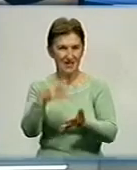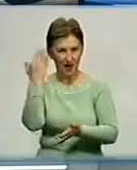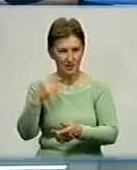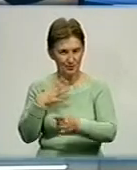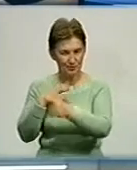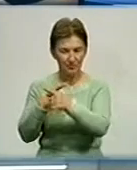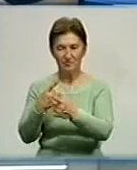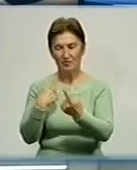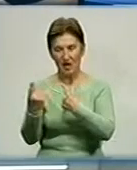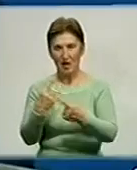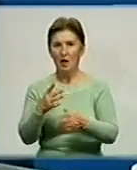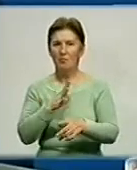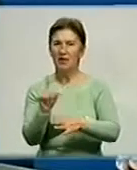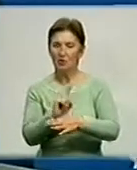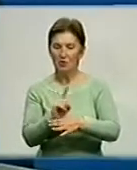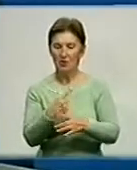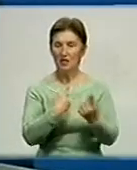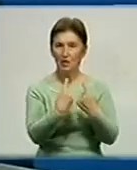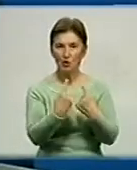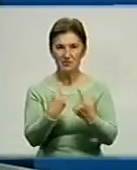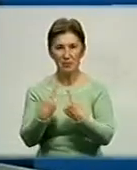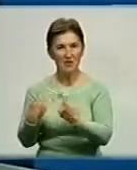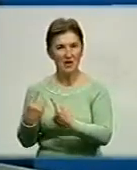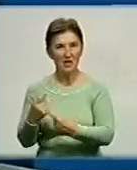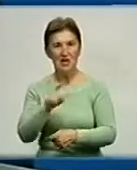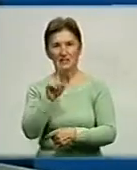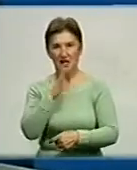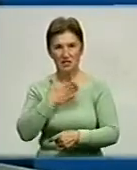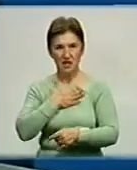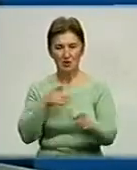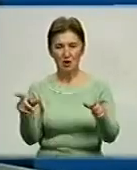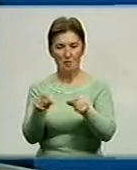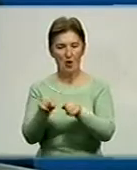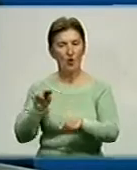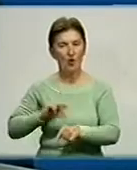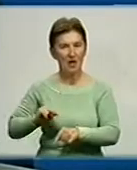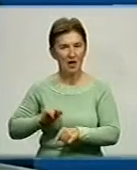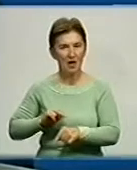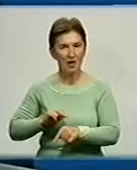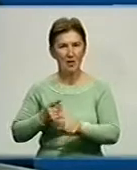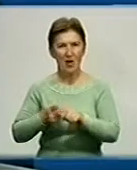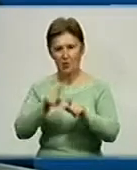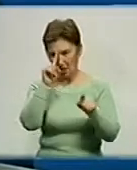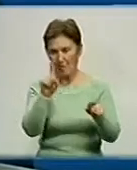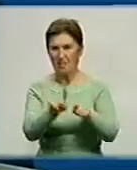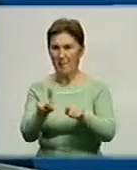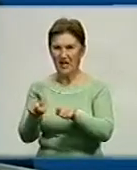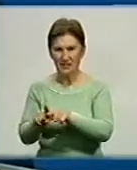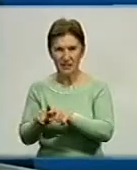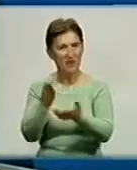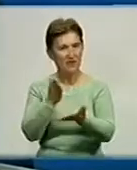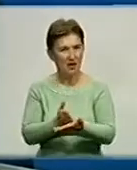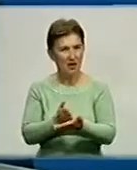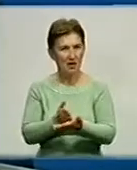відбулися нормальні розмови і продовження розмов із нашими колегами, з якими ми є побратими, підписали угоду